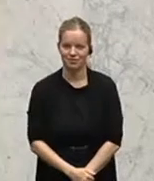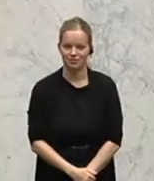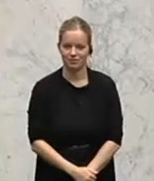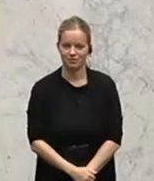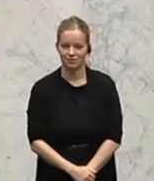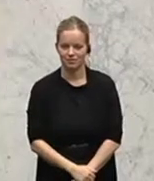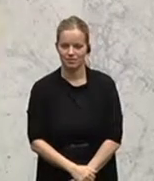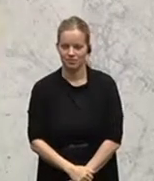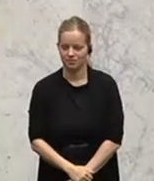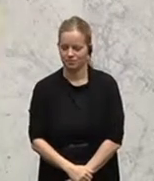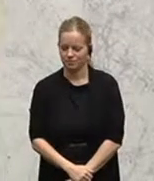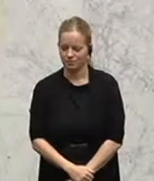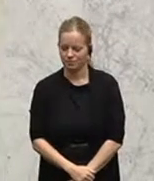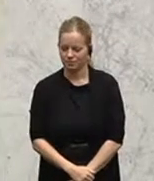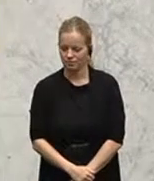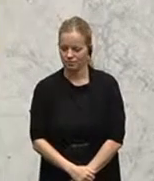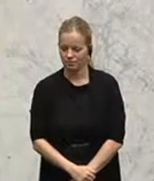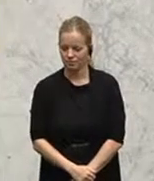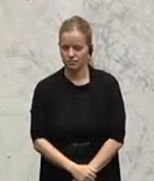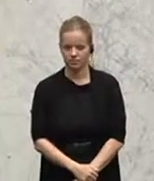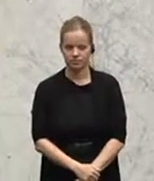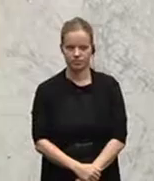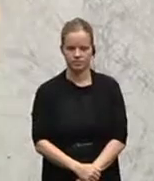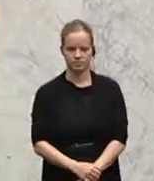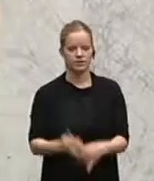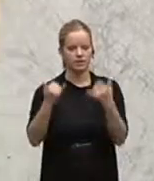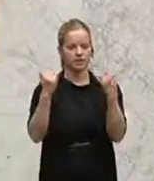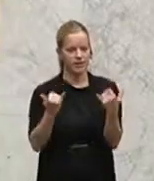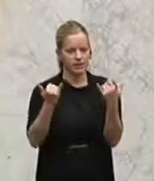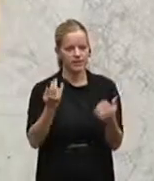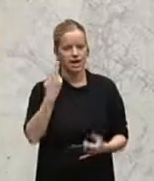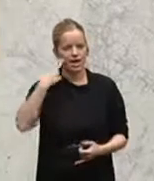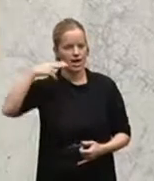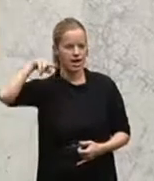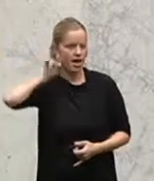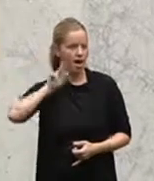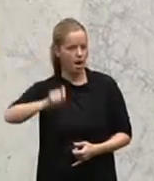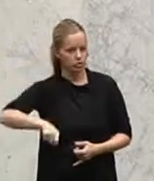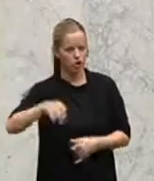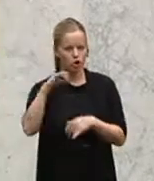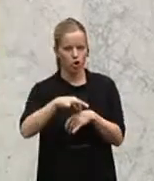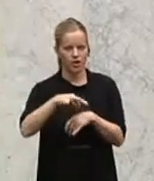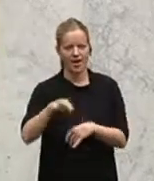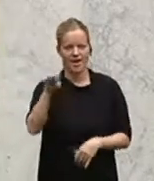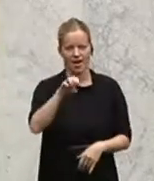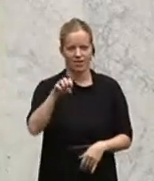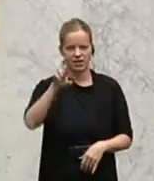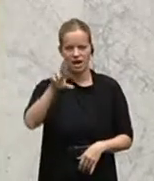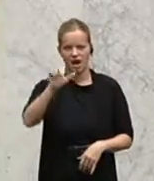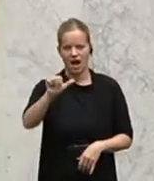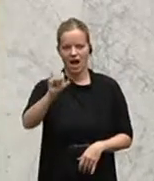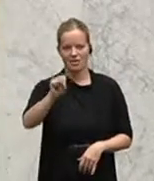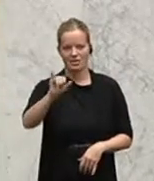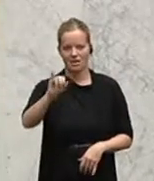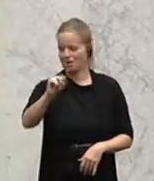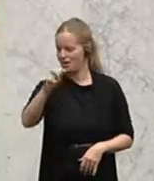Ein Drittel der Antibiotika-Verschreibungen seien unbegründet. Dokumentiert die grüne Gesundheitssprecherin Eva Mückstein ihren Antrag für Maßnahmen gegen